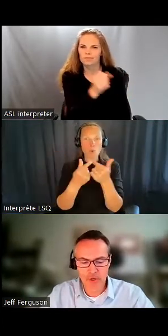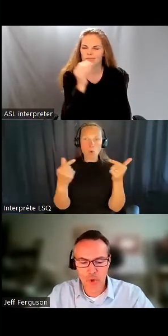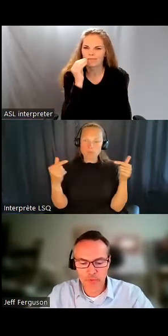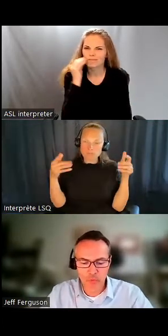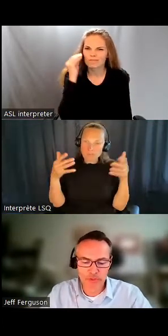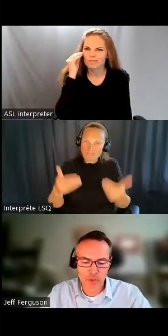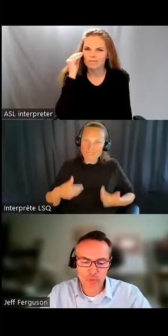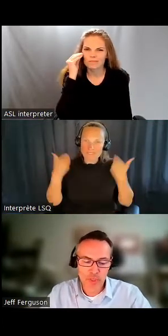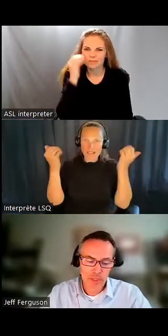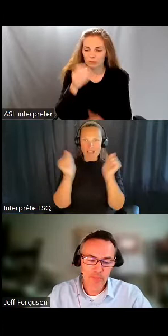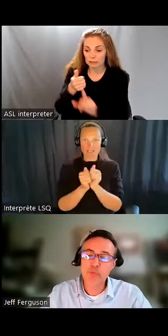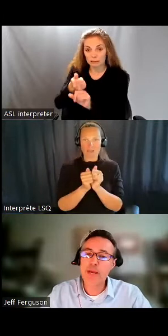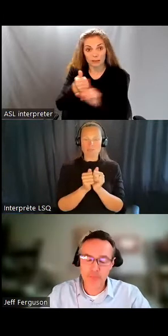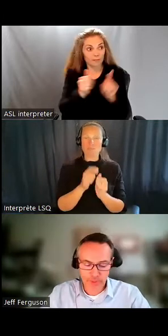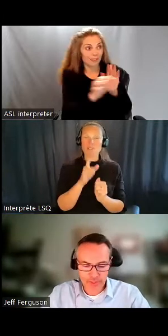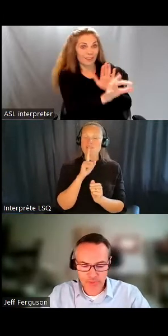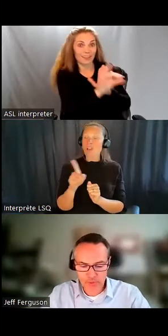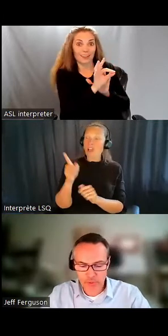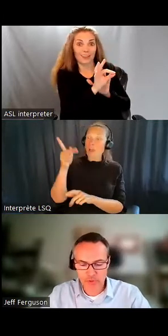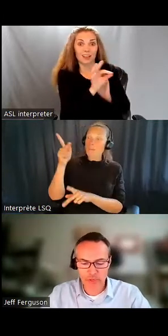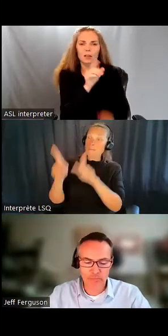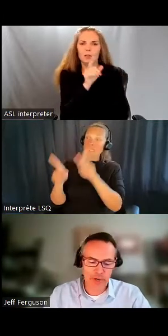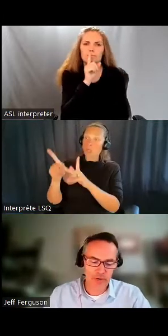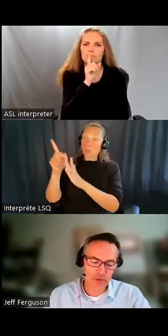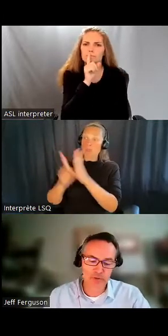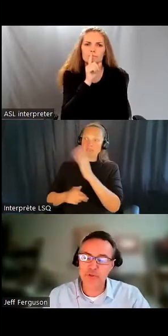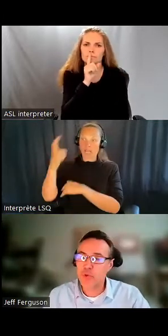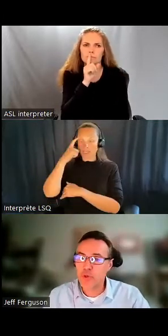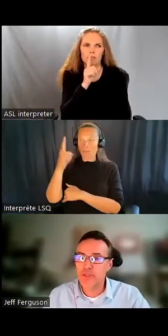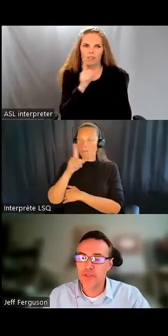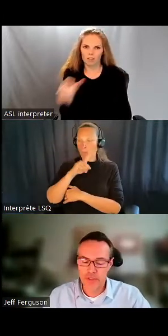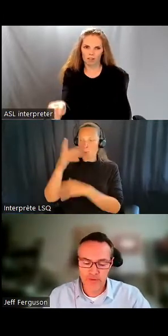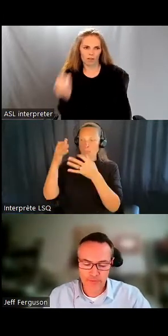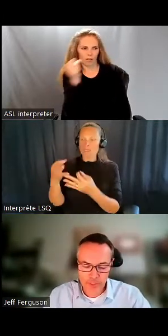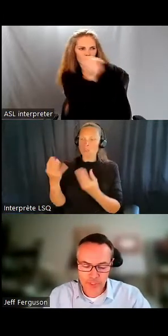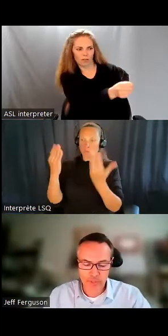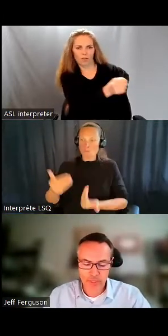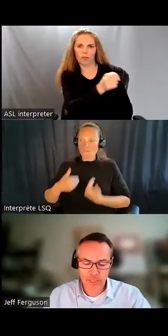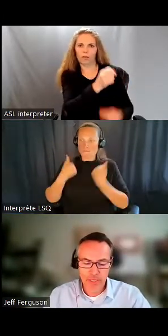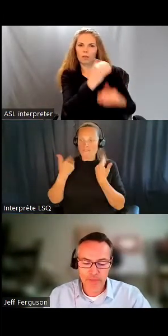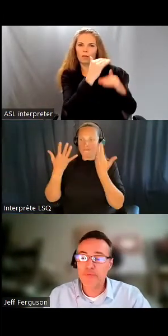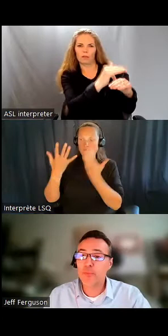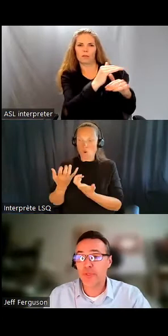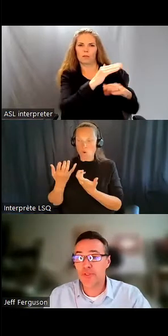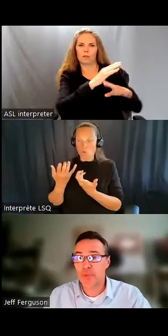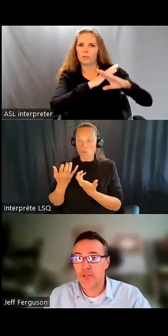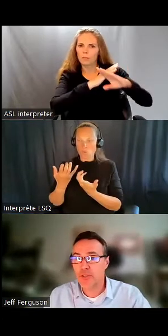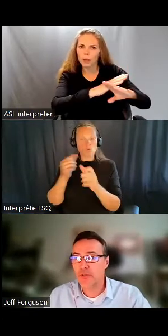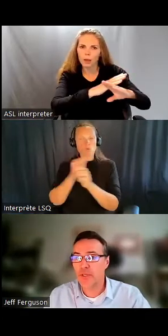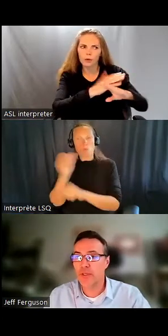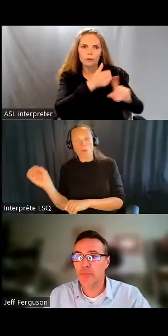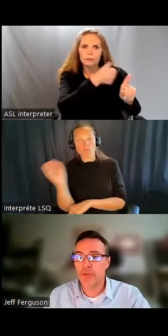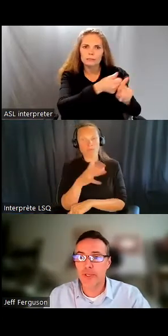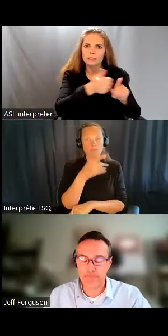Ces endroits ne sont pas choisis individuellement. Mais ce sont des placements qui créent des obstacles au choix, à la